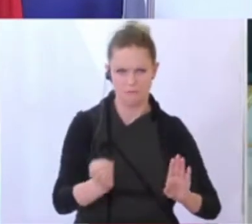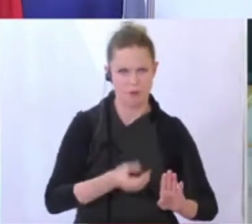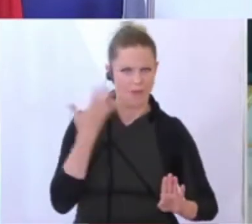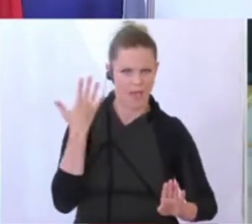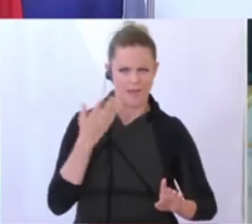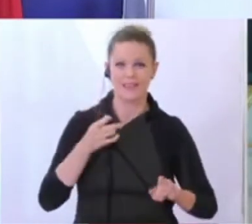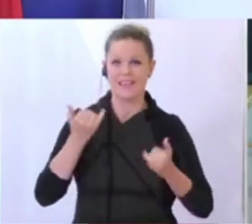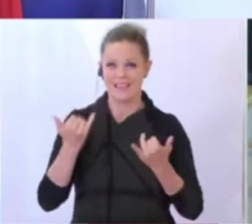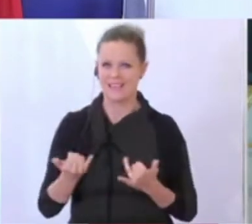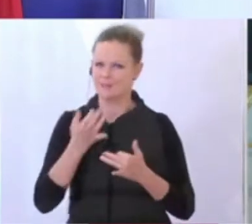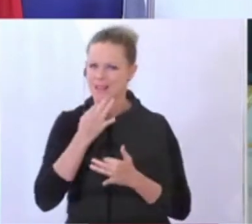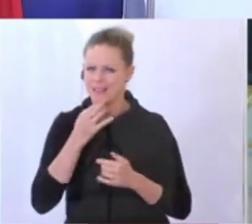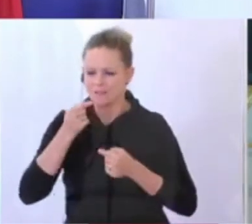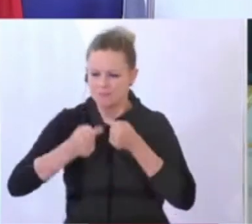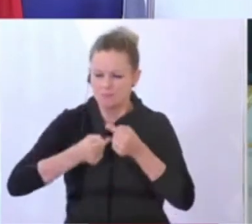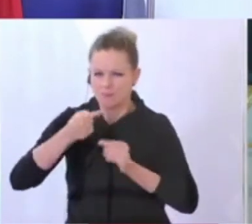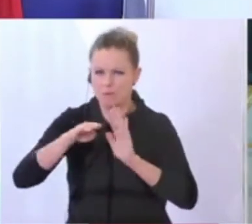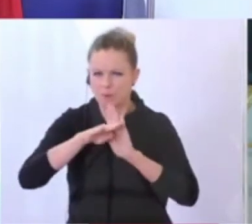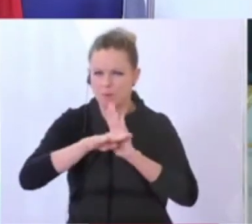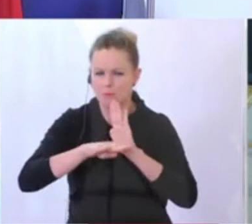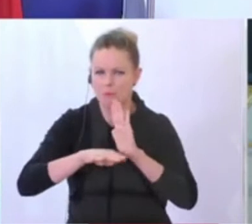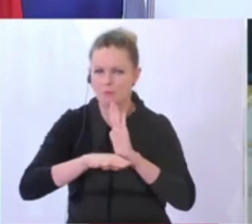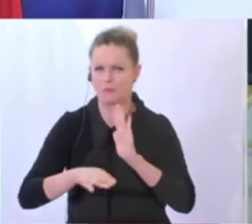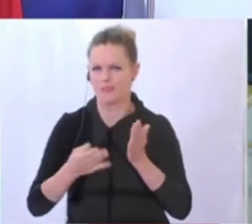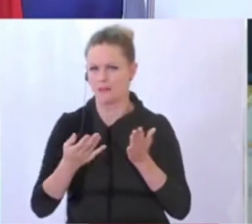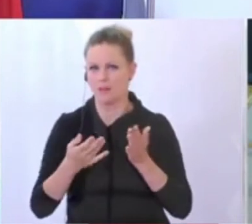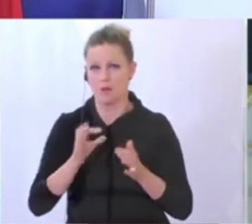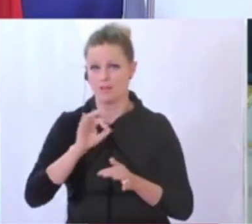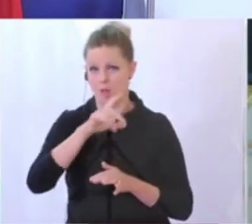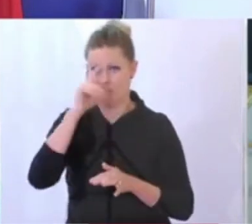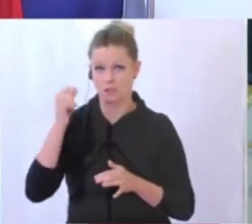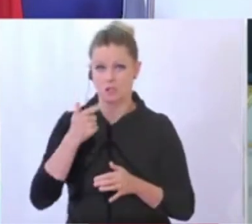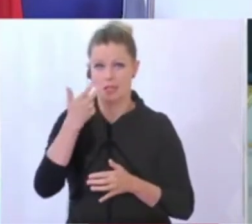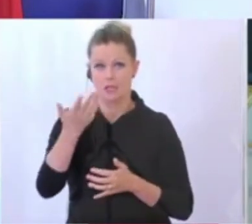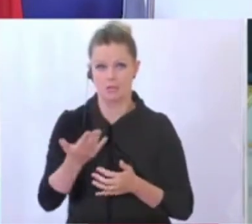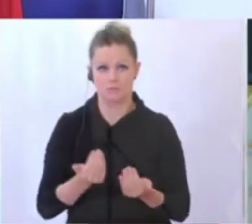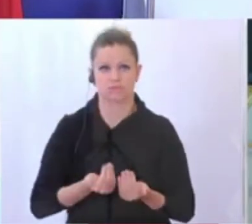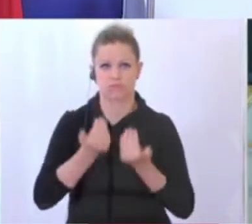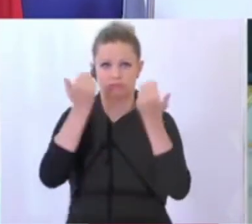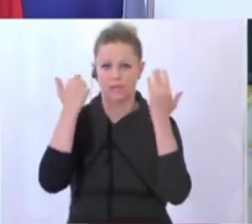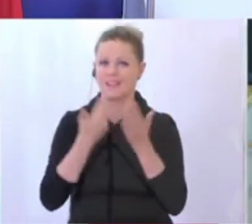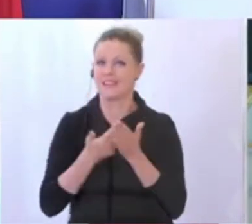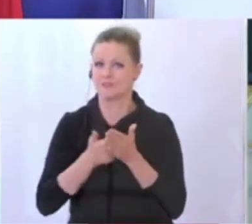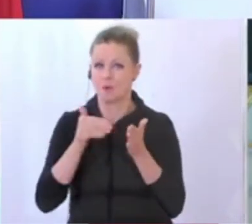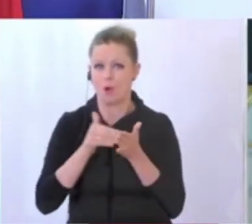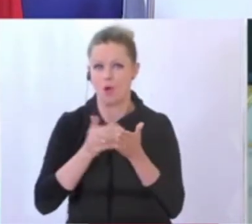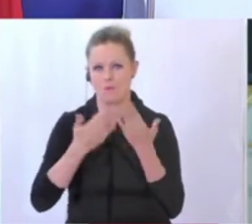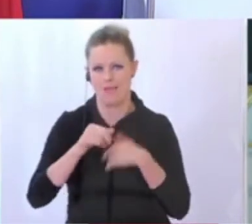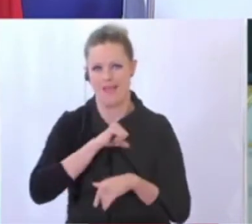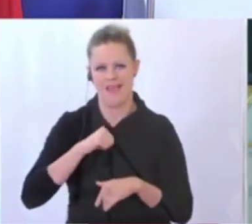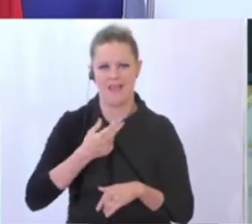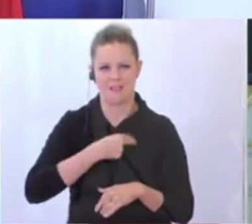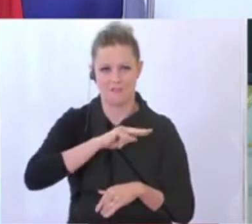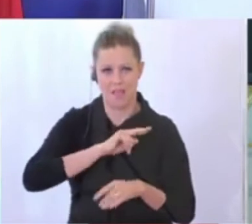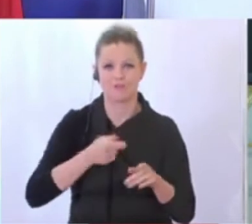der detaillierten Vorgaben, die wird die Menschen irgendwann überfordern. Und insofern braucht es natürlich mehr Eigenverantwortung,